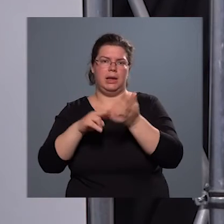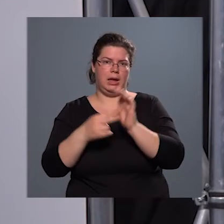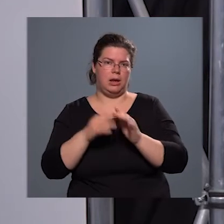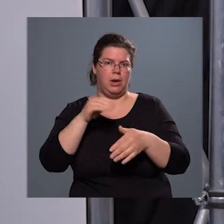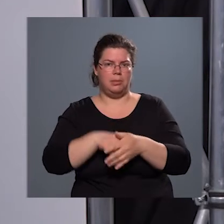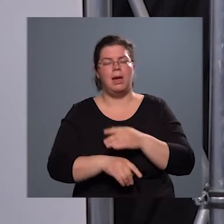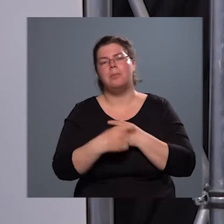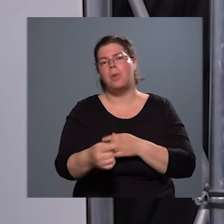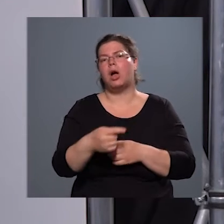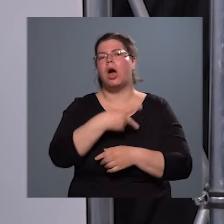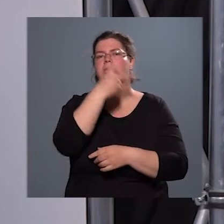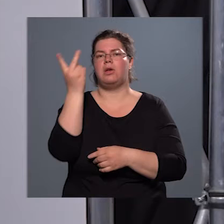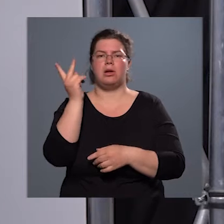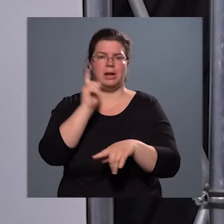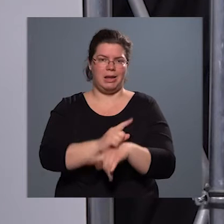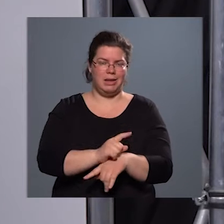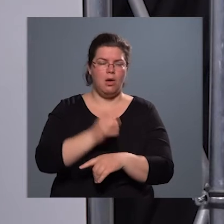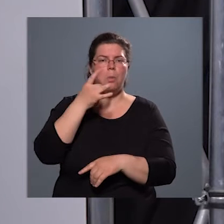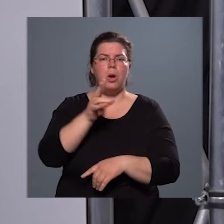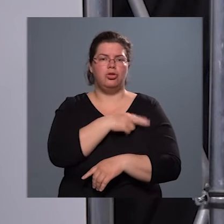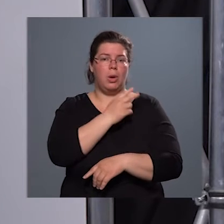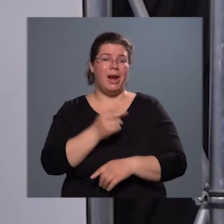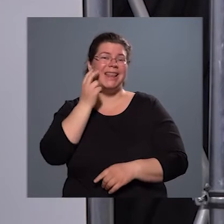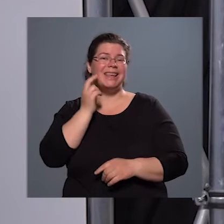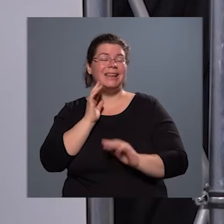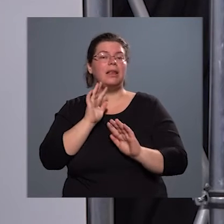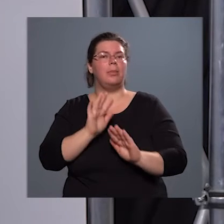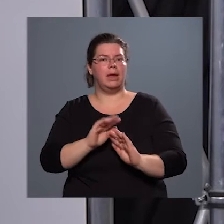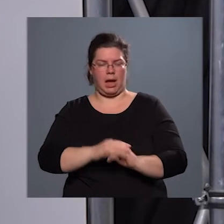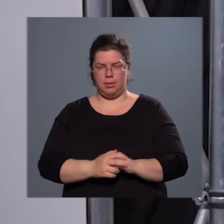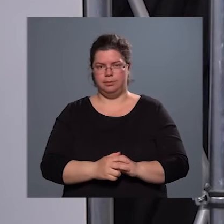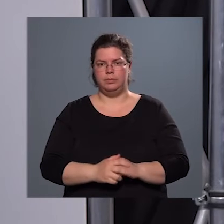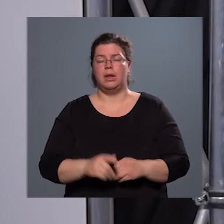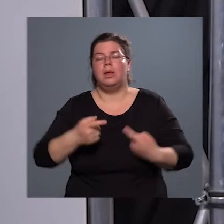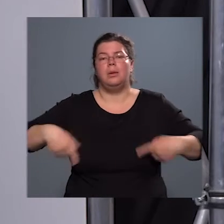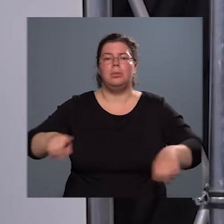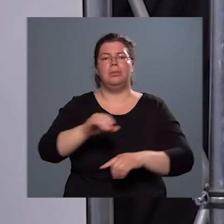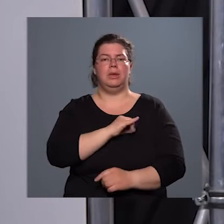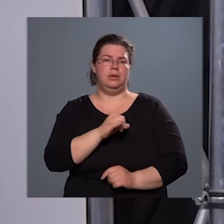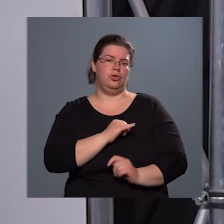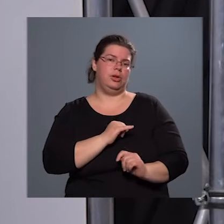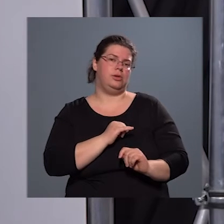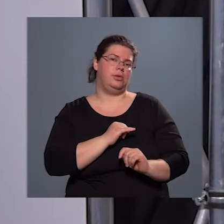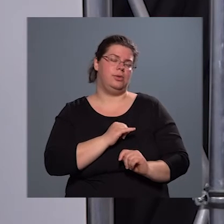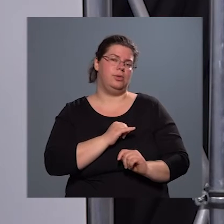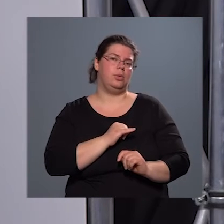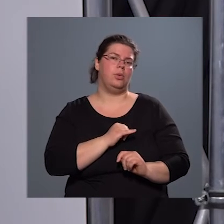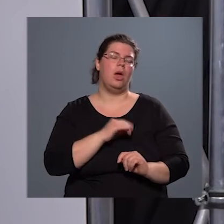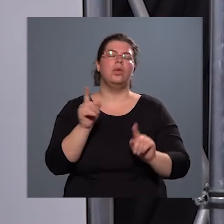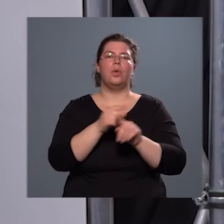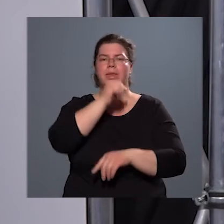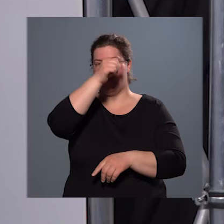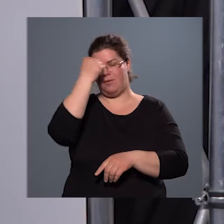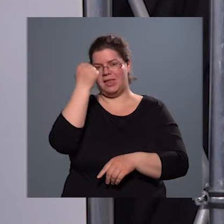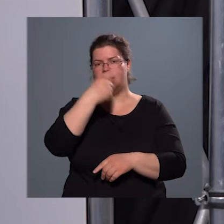maga a szakrendelő, ez a Bajcsi Kórház intézménye, tehát mi biztosítjuk tulajdonképpen az úgynevezett